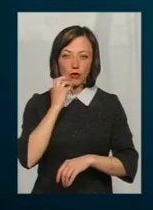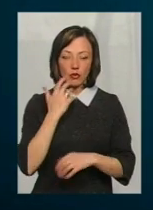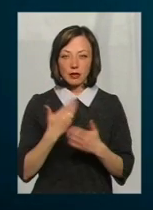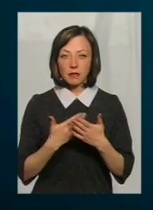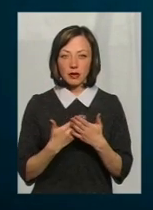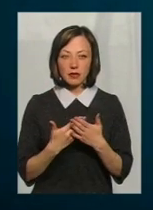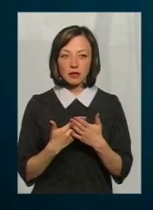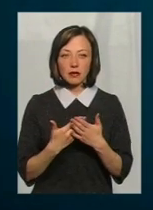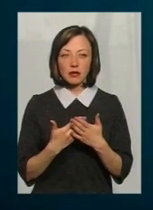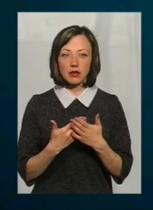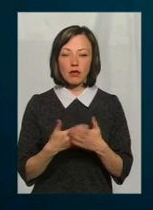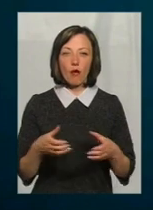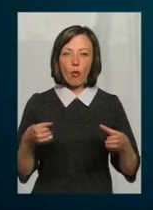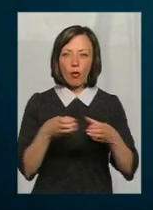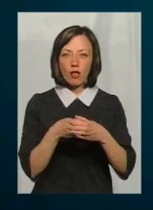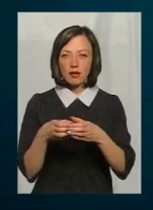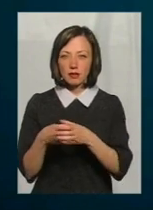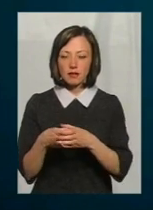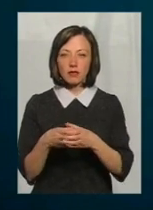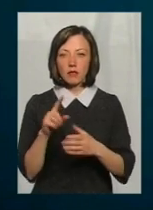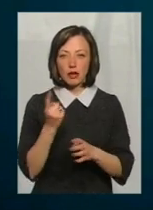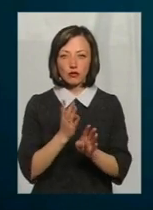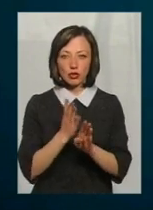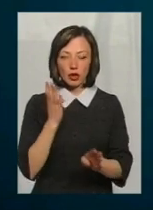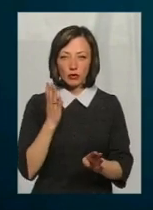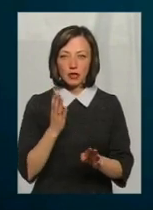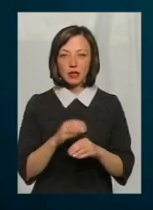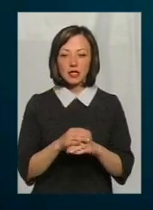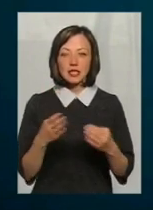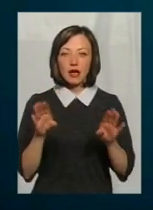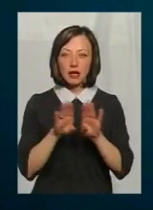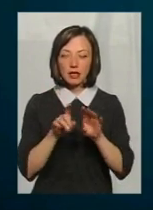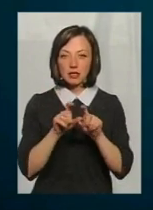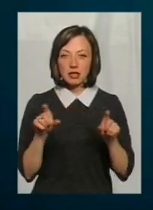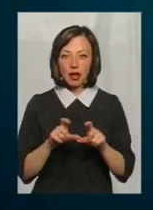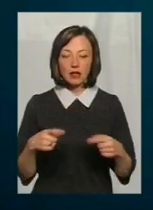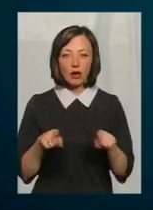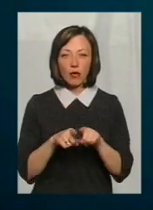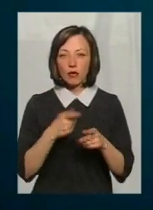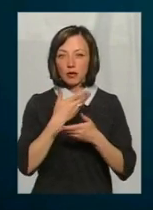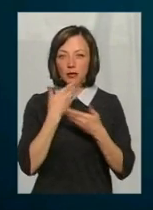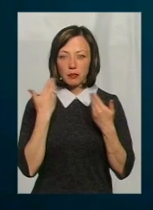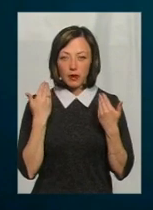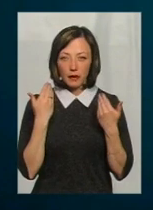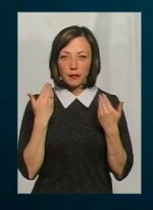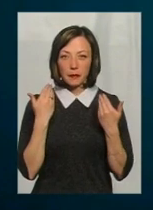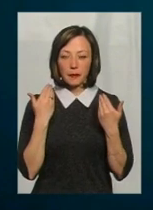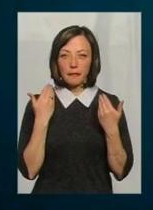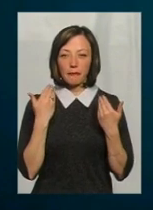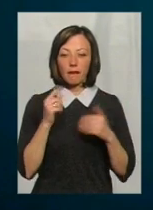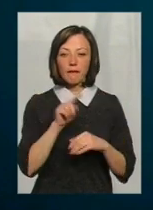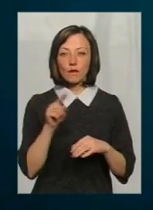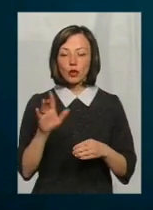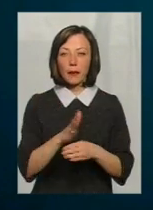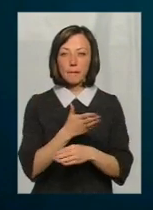наприклад, в організованих колективах і так далі. В першу чергу, в закритих закладах такого не спостерігається. Вони